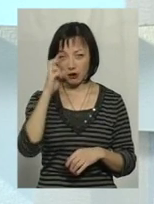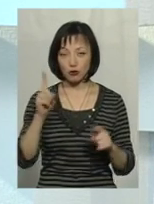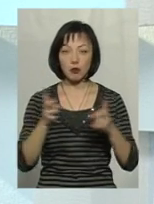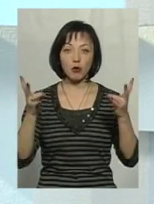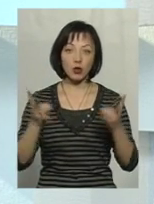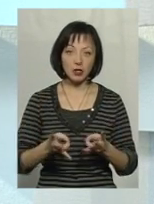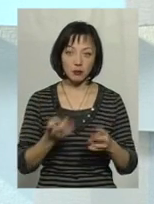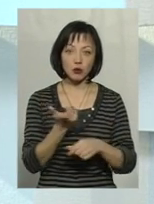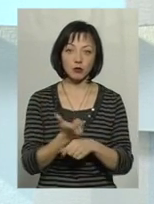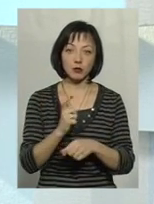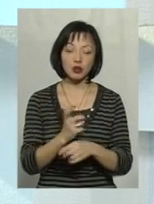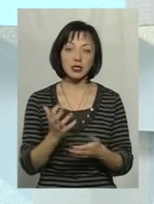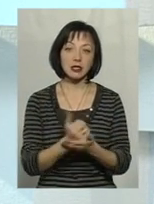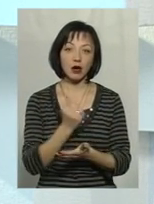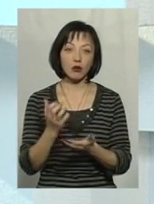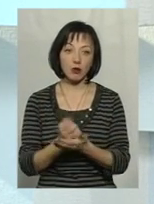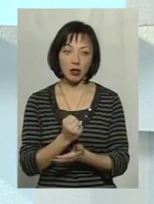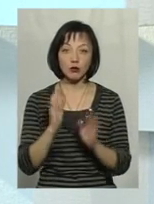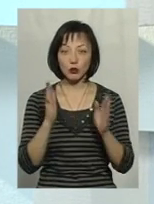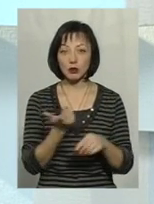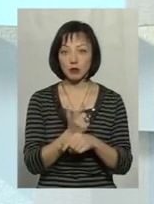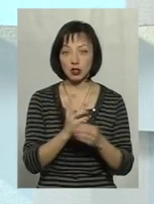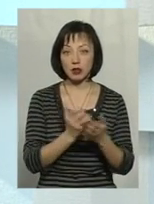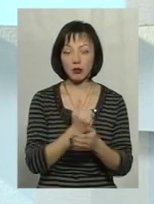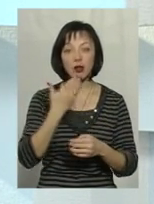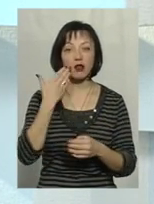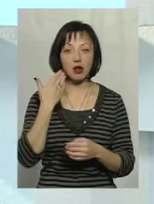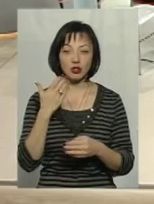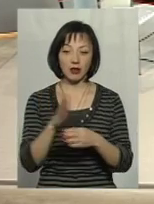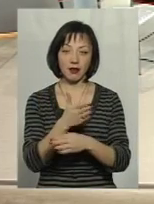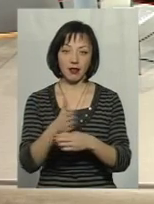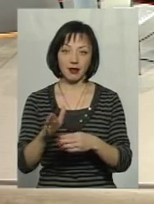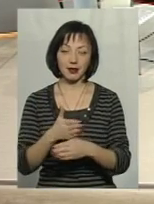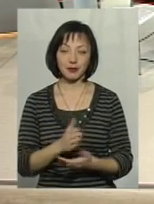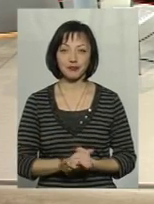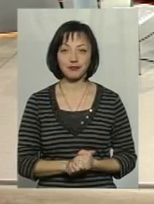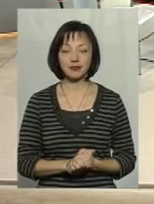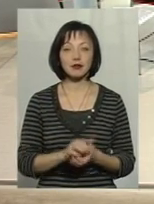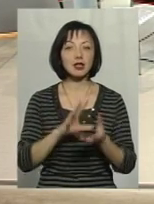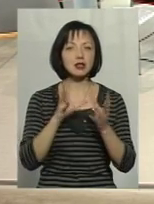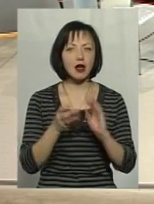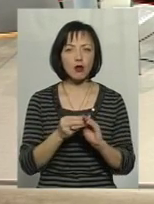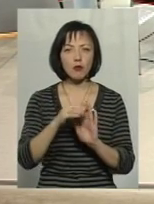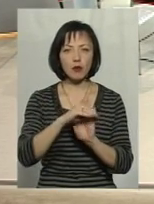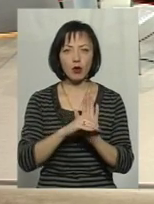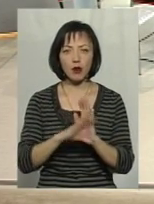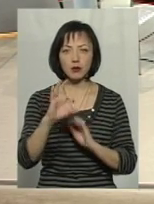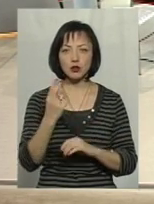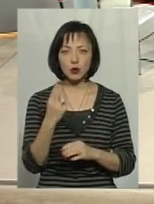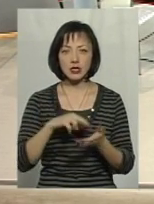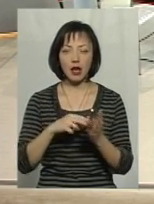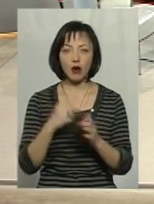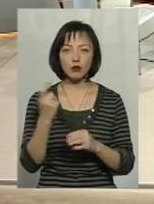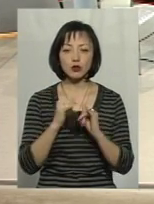потрібно більше заробляти. Будемо більше заробляти, тоді буде легше ділити. А загалом в програмі соціально-економічного